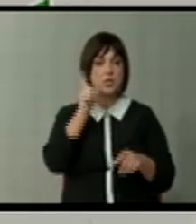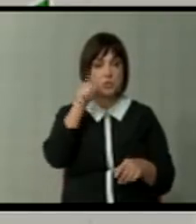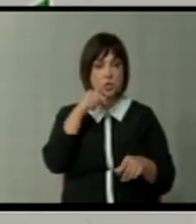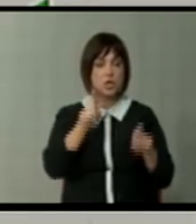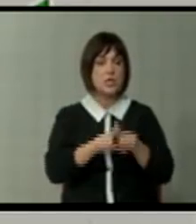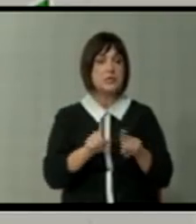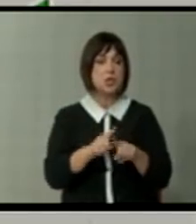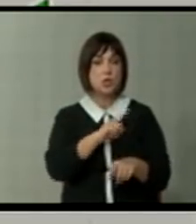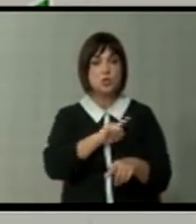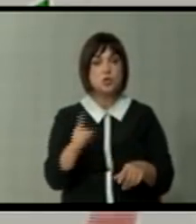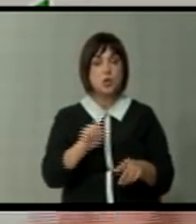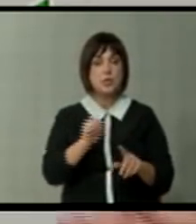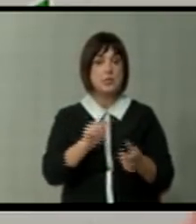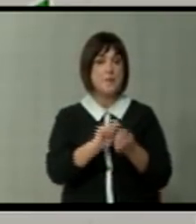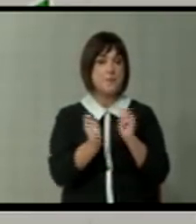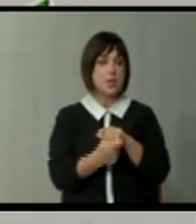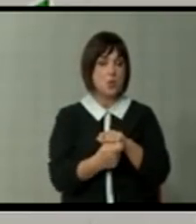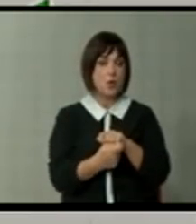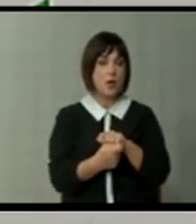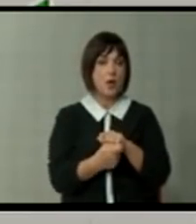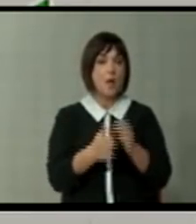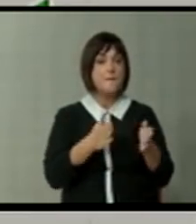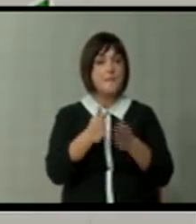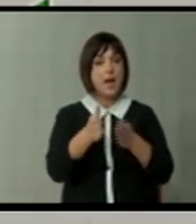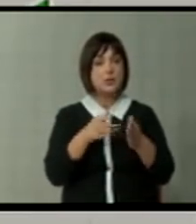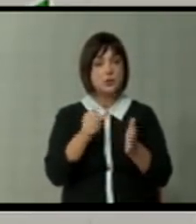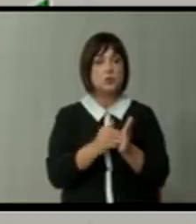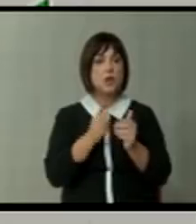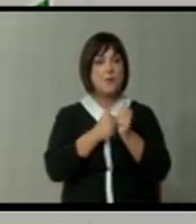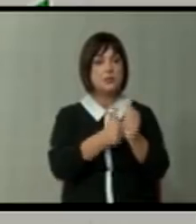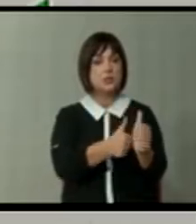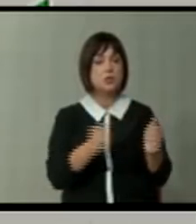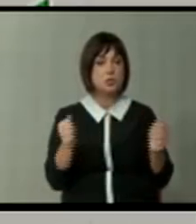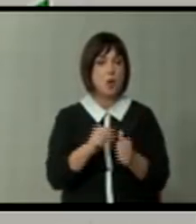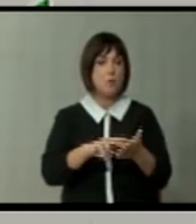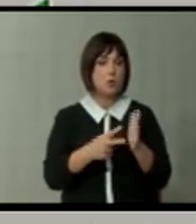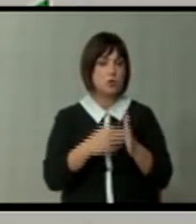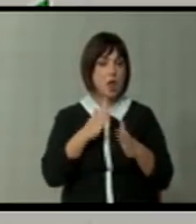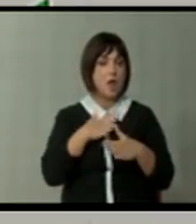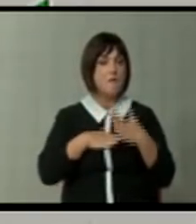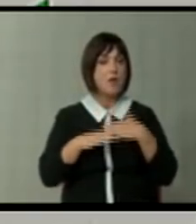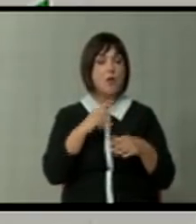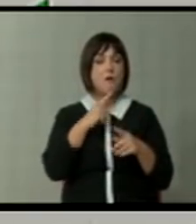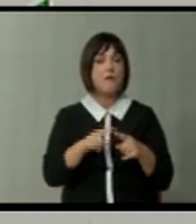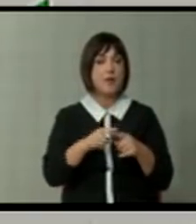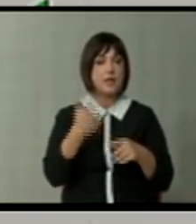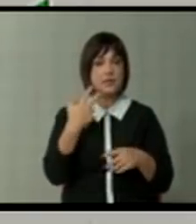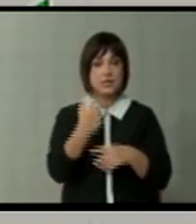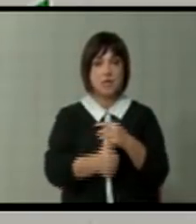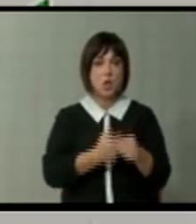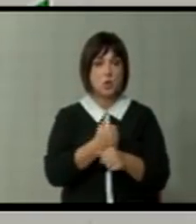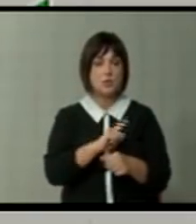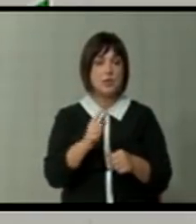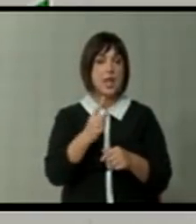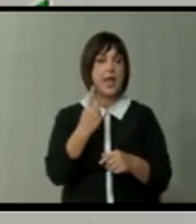институт и ништо не се менува. Паралелно со тоа треба да следи сериозна политичка воля кој што отсуствува тријесет години. Не е